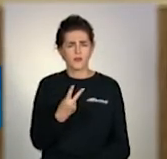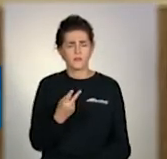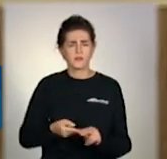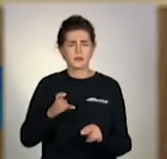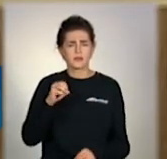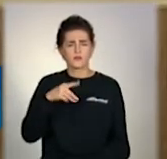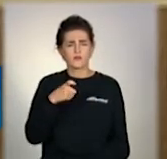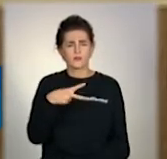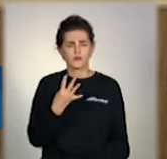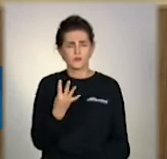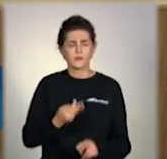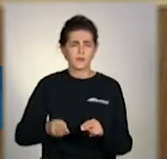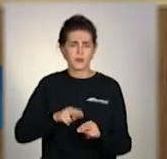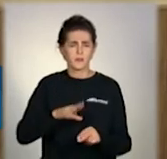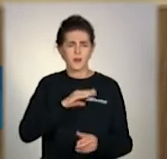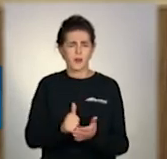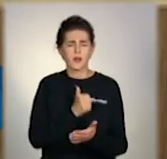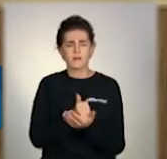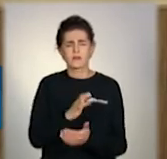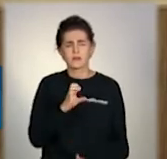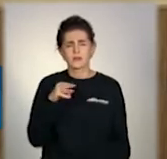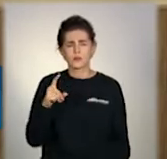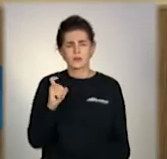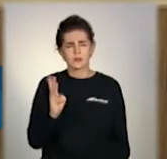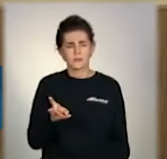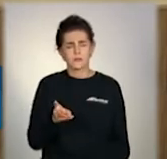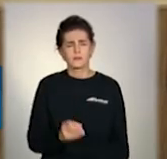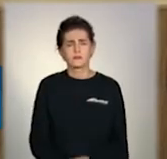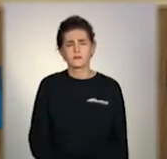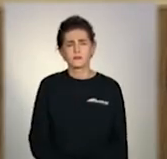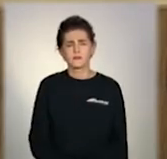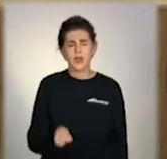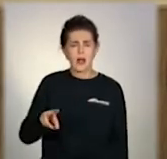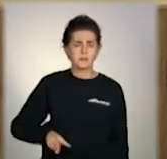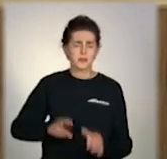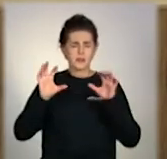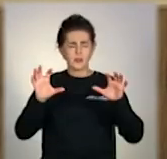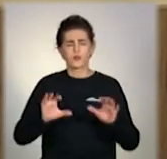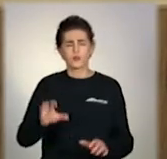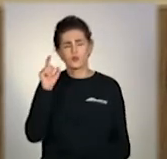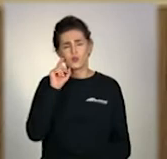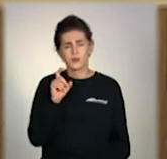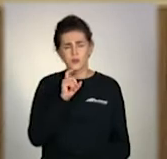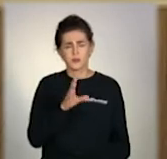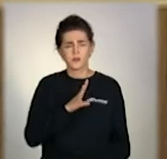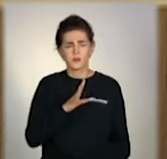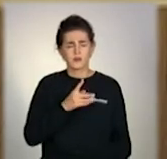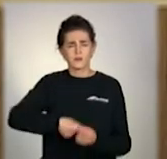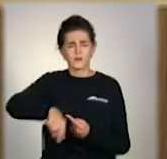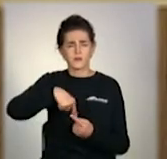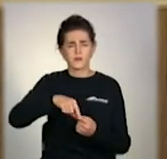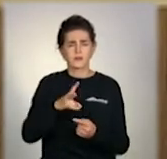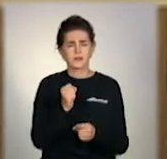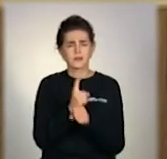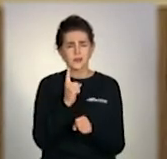за статтею 124 і головне за статтею 130 Адміністративного кодексу України, зокрема, за проїзд на